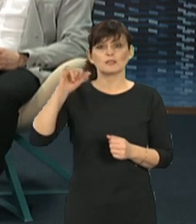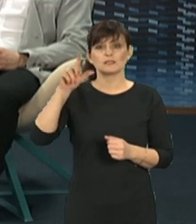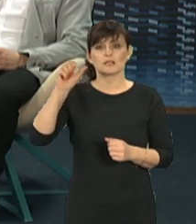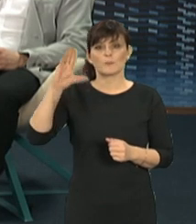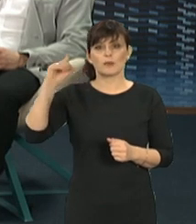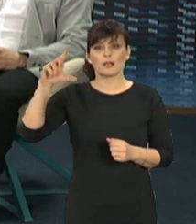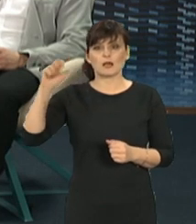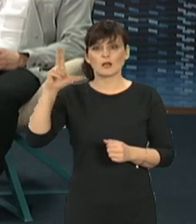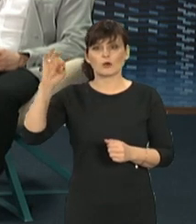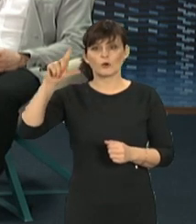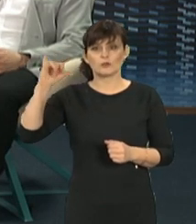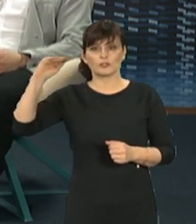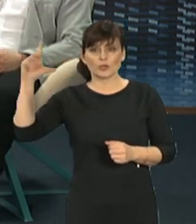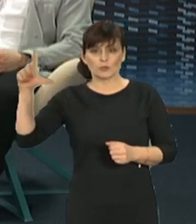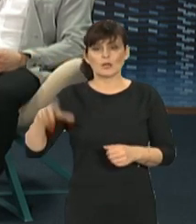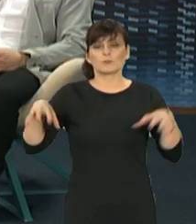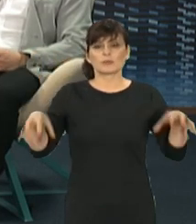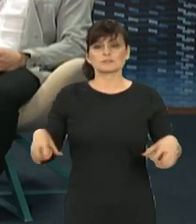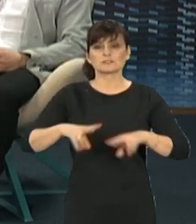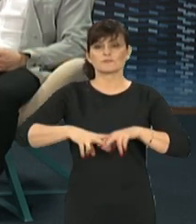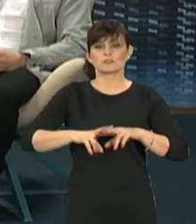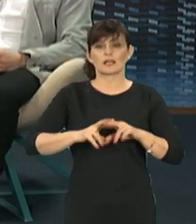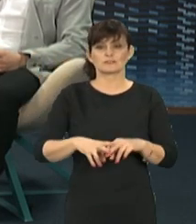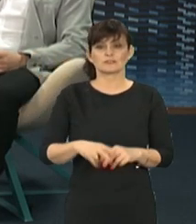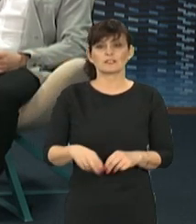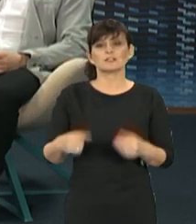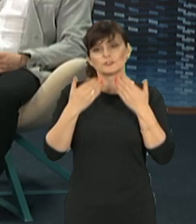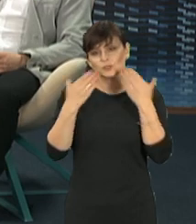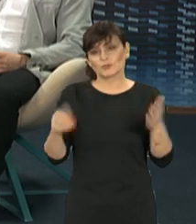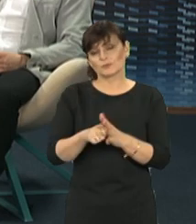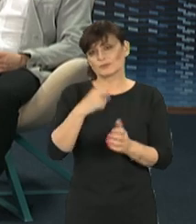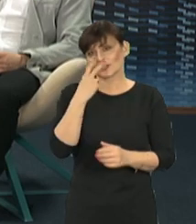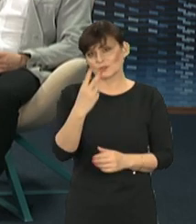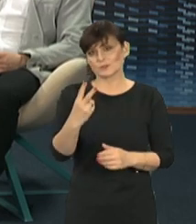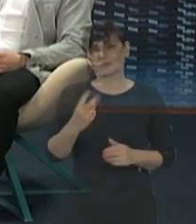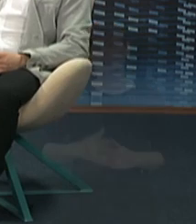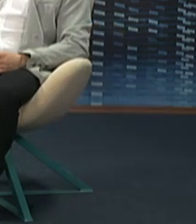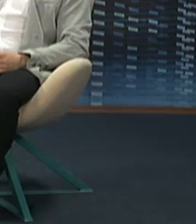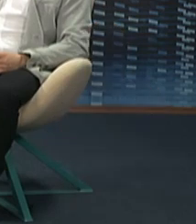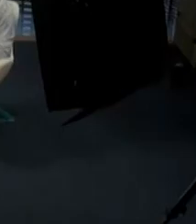Izabela Kozieł, prezes Fundacji Pet Patrol Rybnik. Dziękujemy i do zobaczenia. Dziękuję.